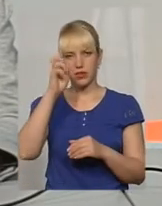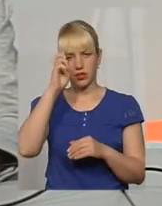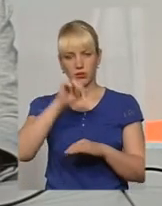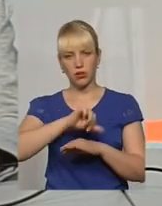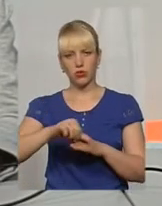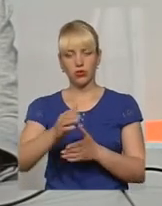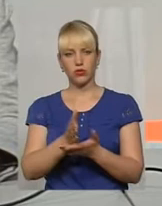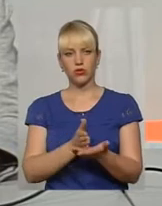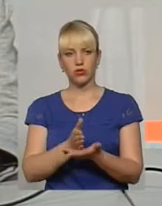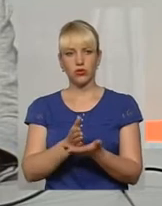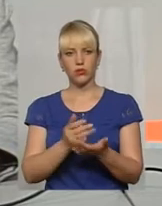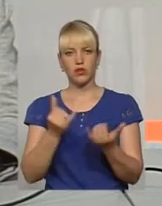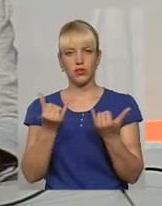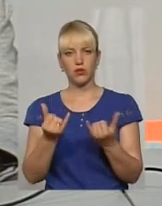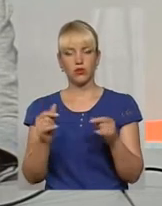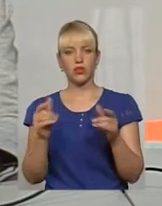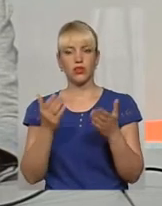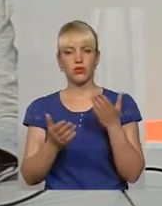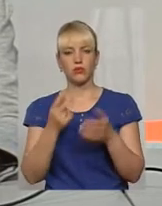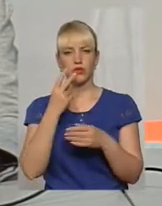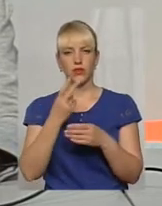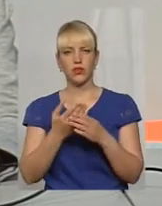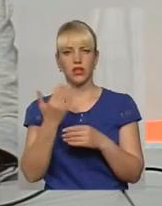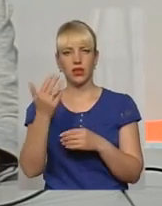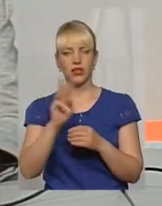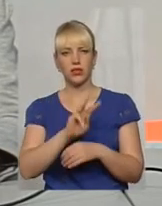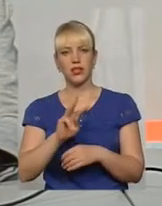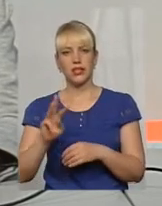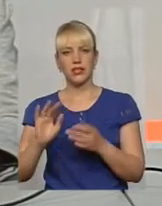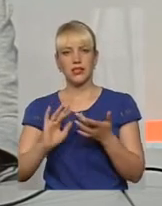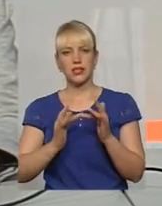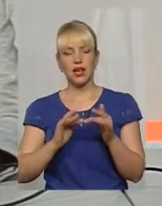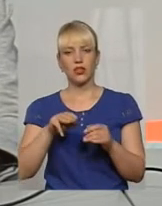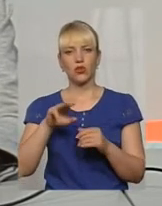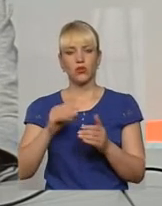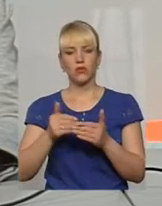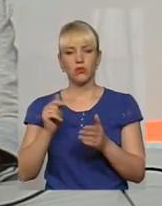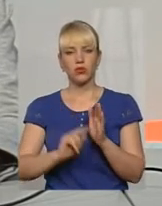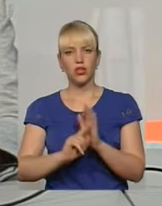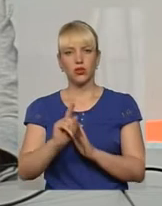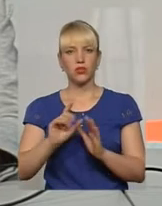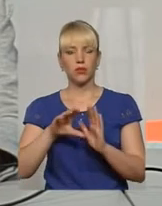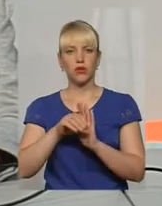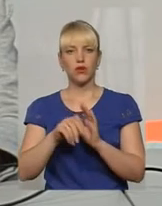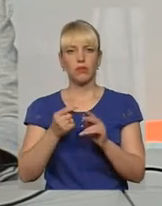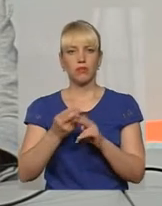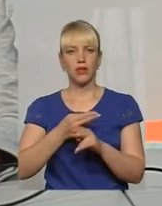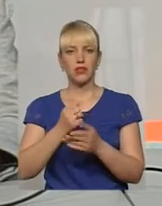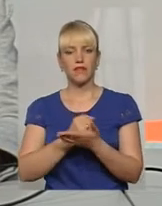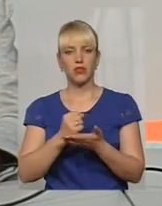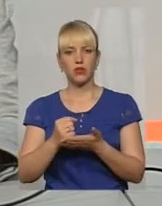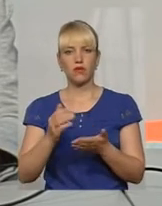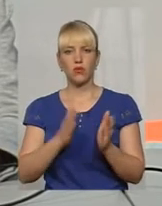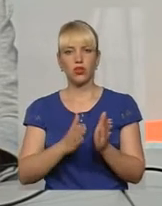прокордонної служби, тобто, на сьогодні, якщо ми подивимося на їхній сайт, то від початку запровадження цього безвізового режиму